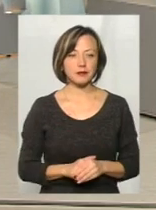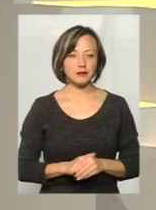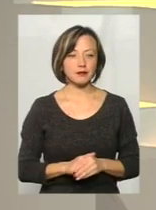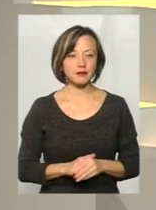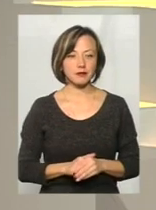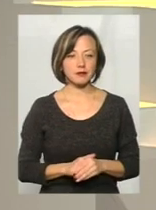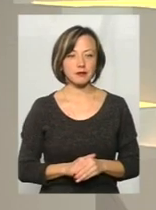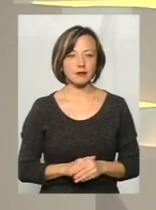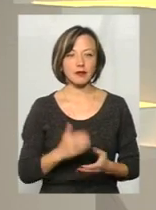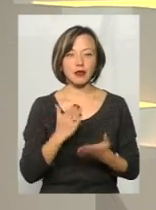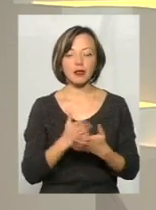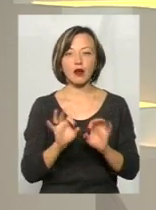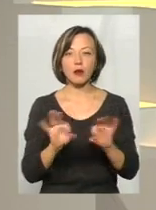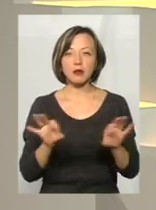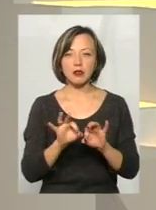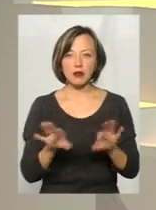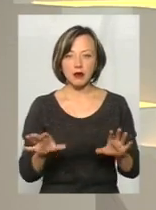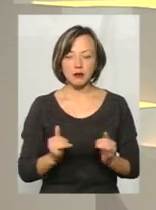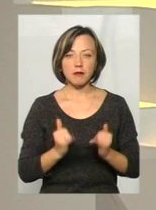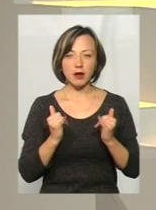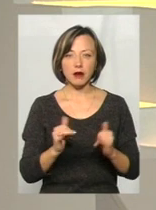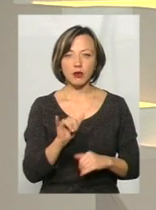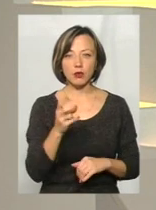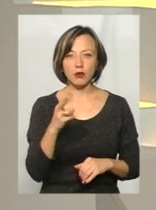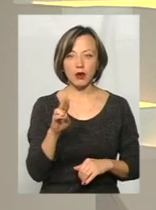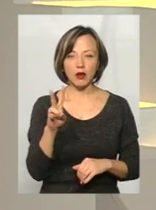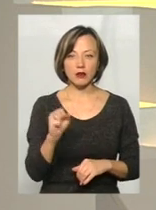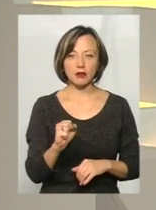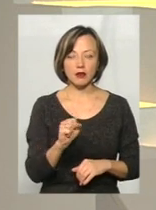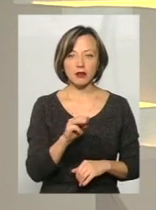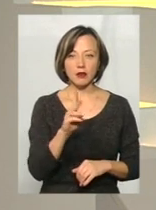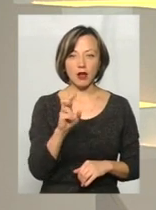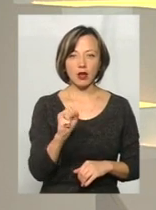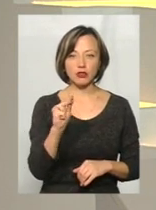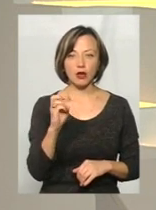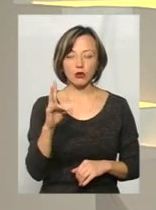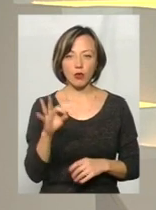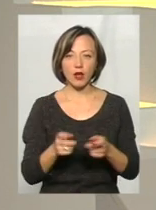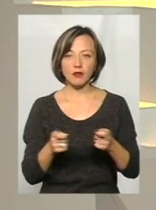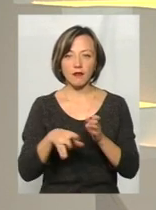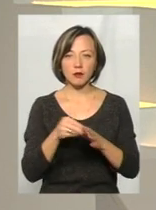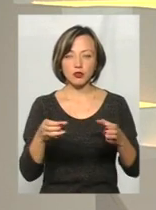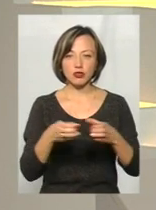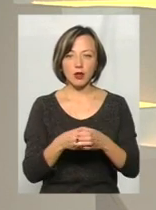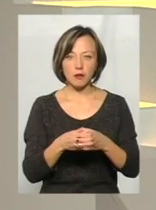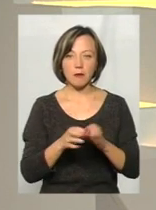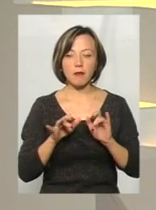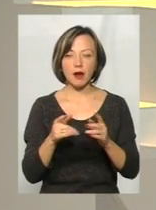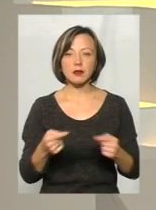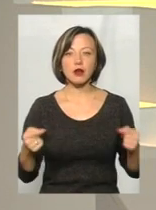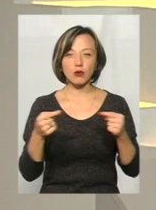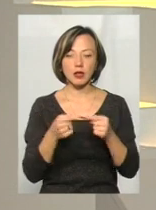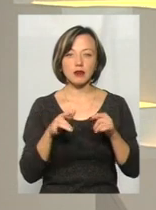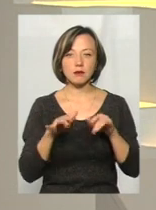В нас є коментар пані Уляни Ткаченко, керівника виборчого штабу партії за конкретні справи,